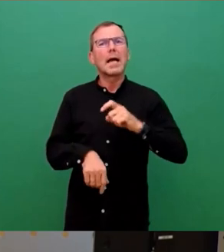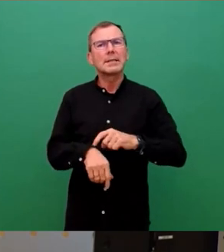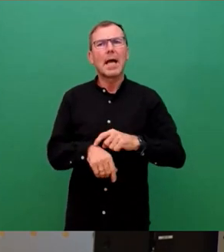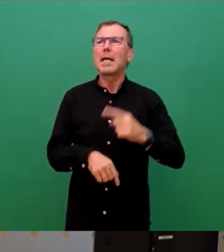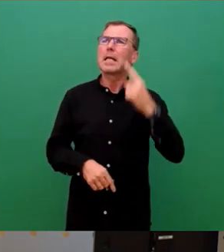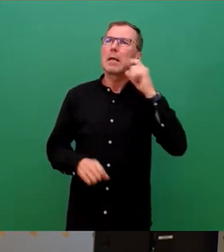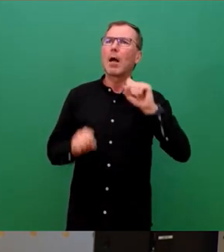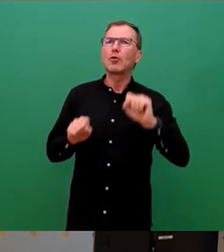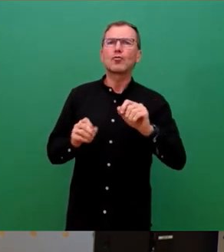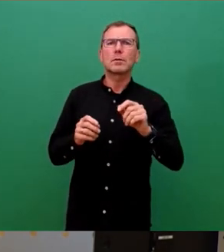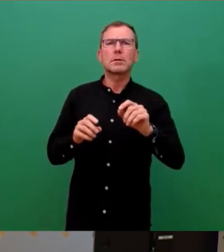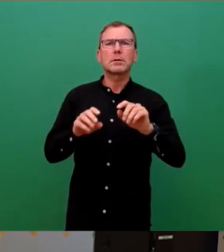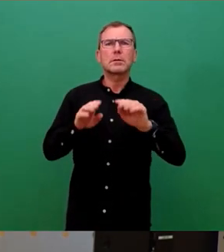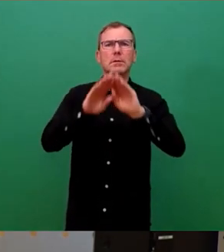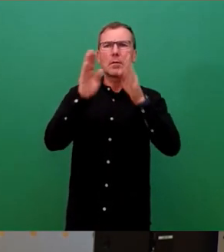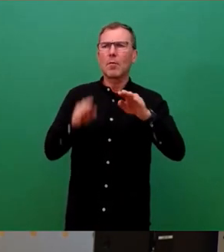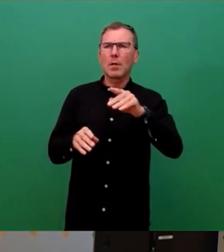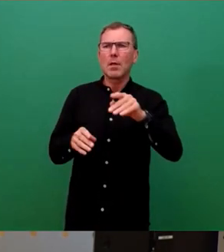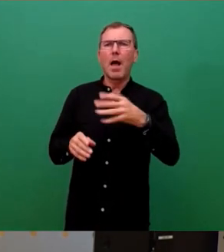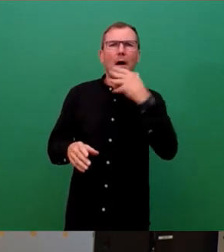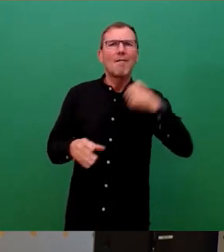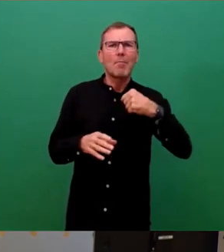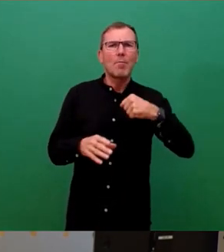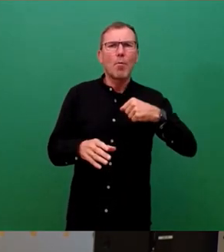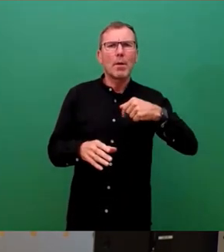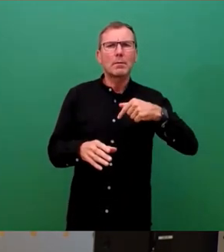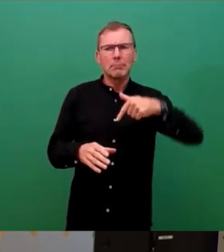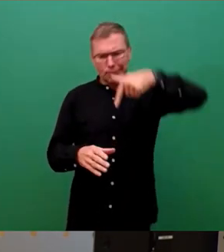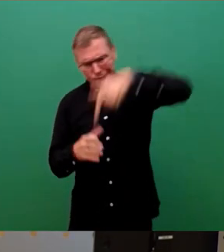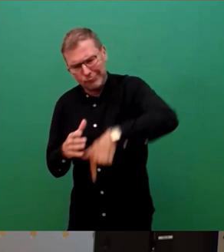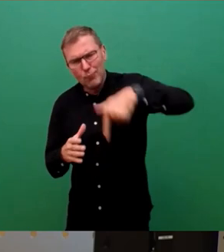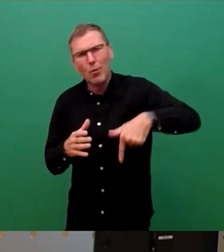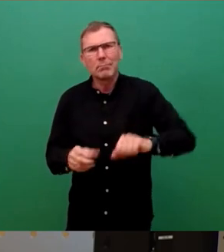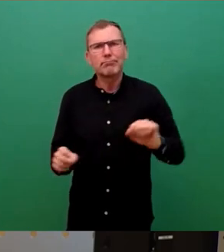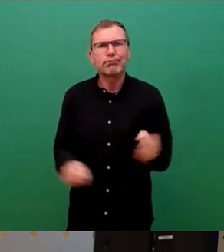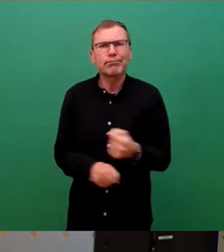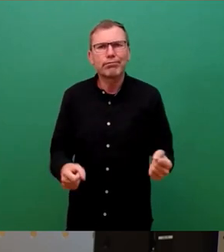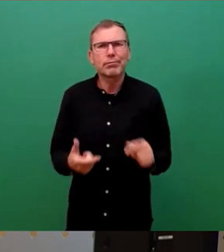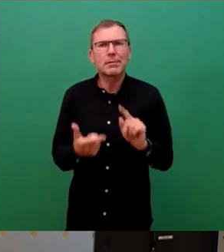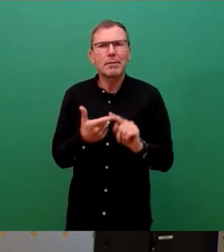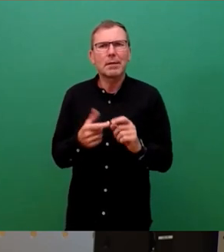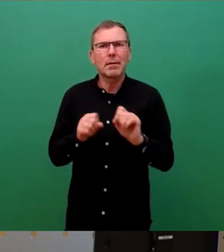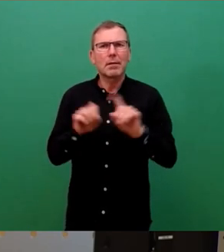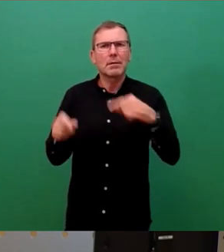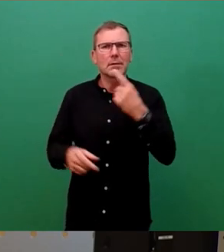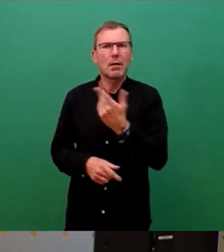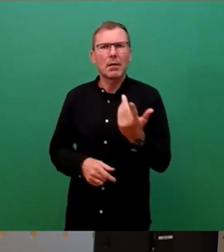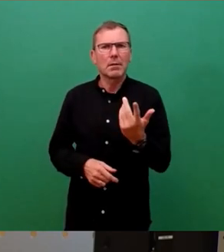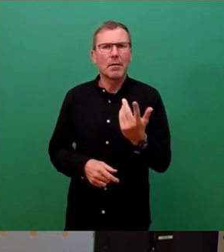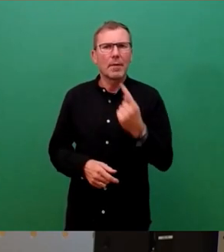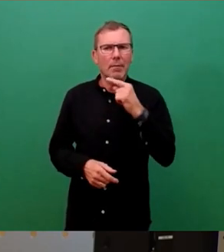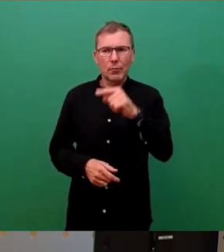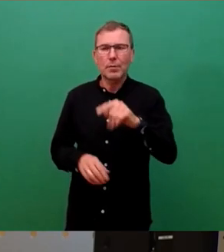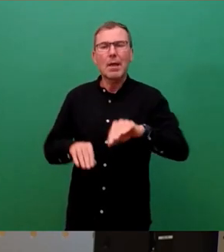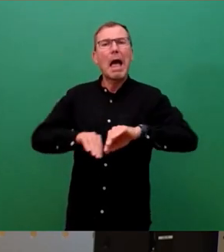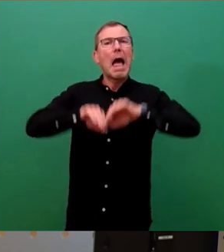da, ich sage mal, großartige Wärmepumpen hinzustellen und, und, und. Und er hat noch was ganz anderes klargemacht. Er hat gesagt, wenn wir dort dezentral an